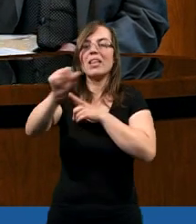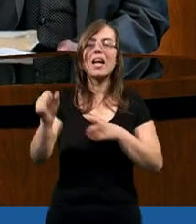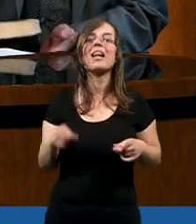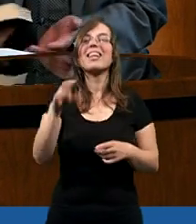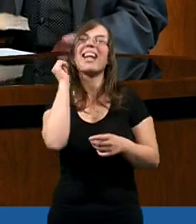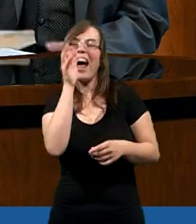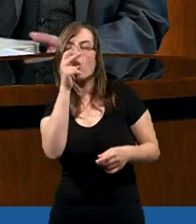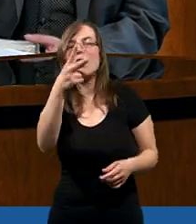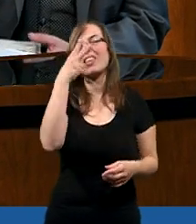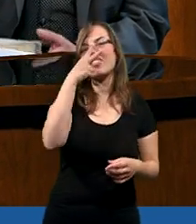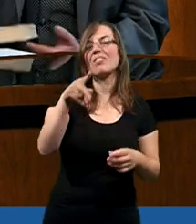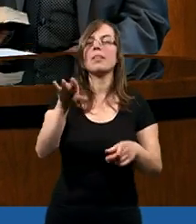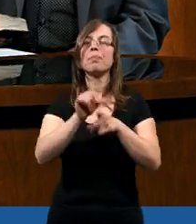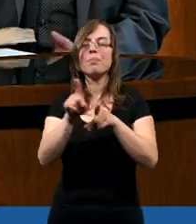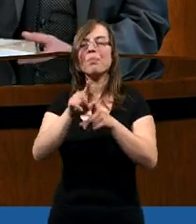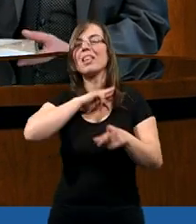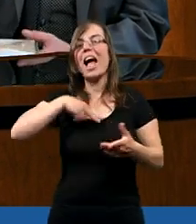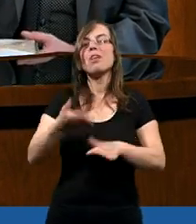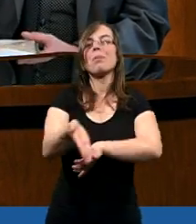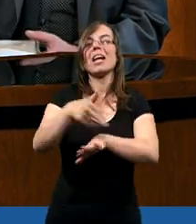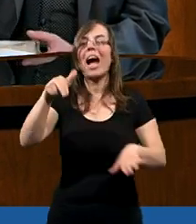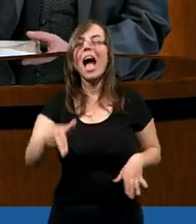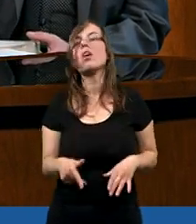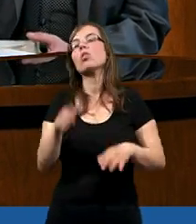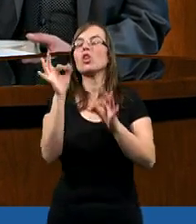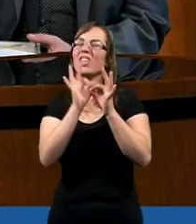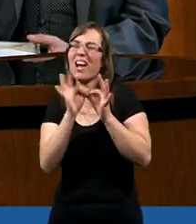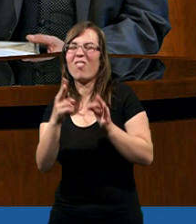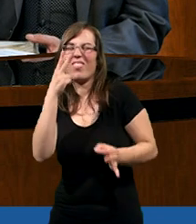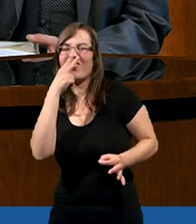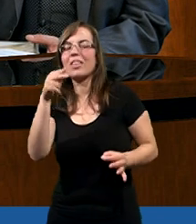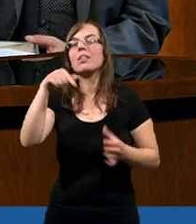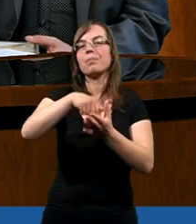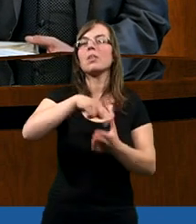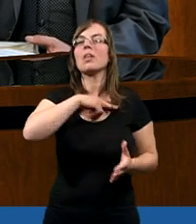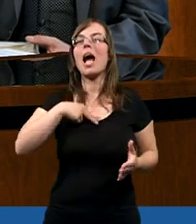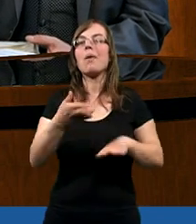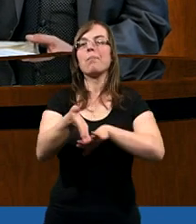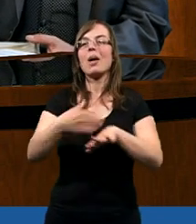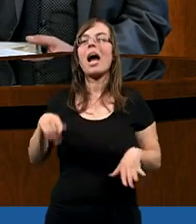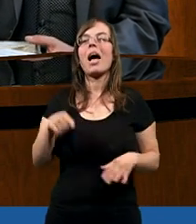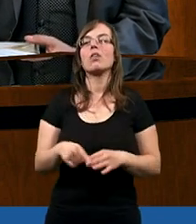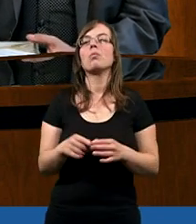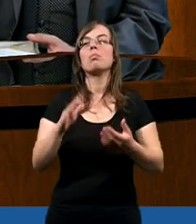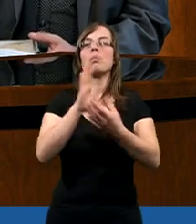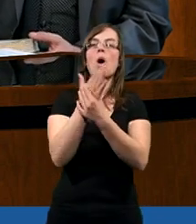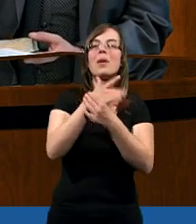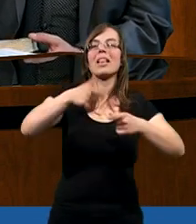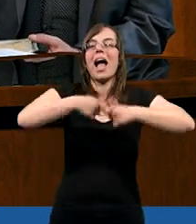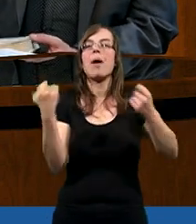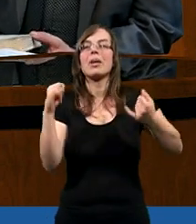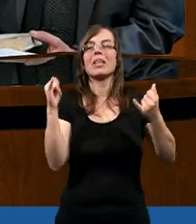Więc my na co dzień to widzimy, nawet w naszym kraju. No to szczególnie widać tą eskalację, napięć pomiędzy